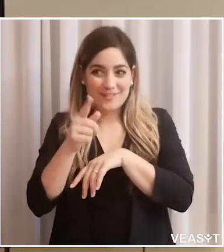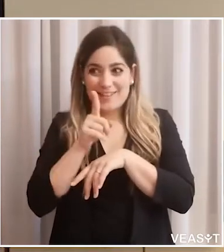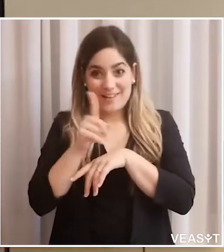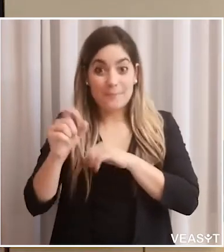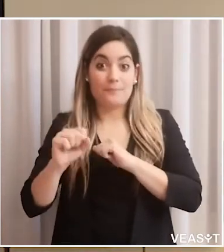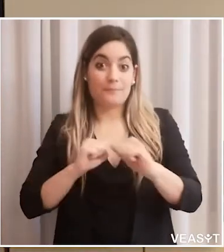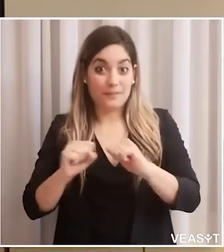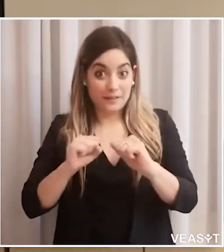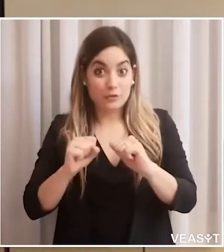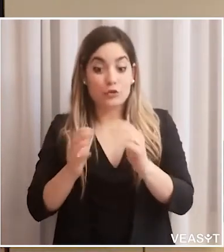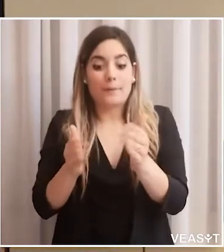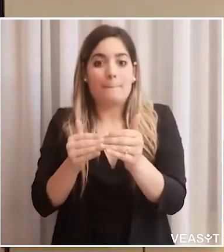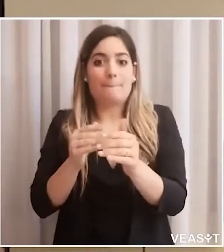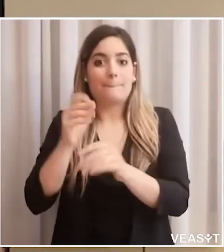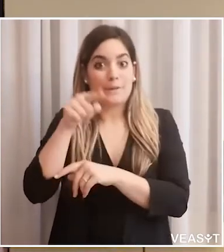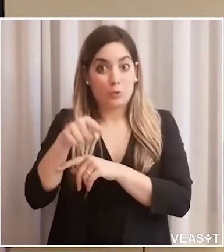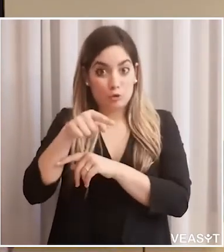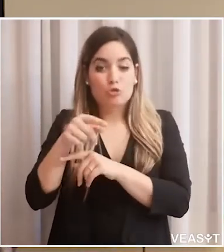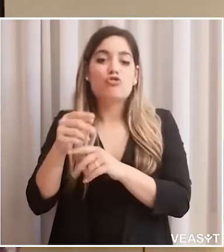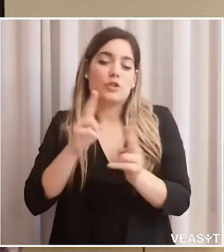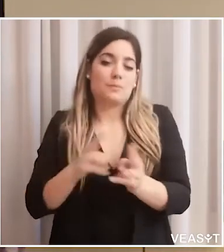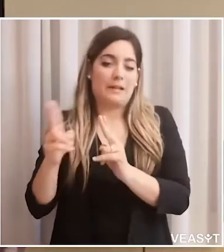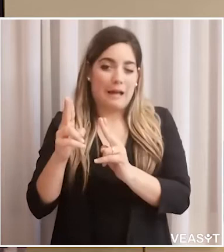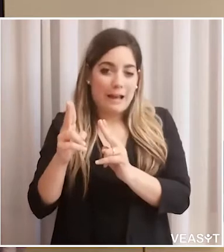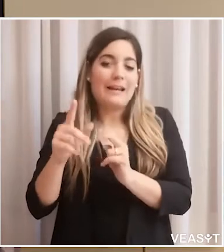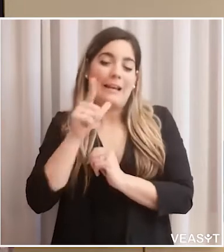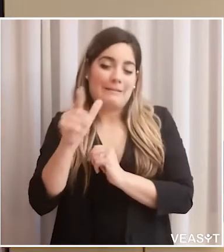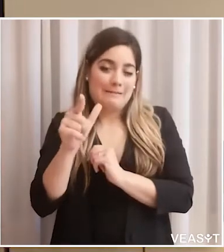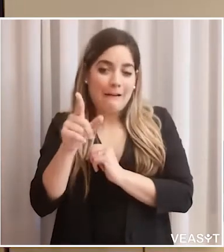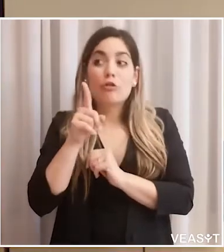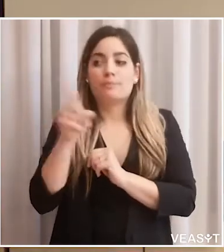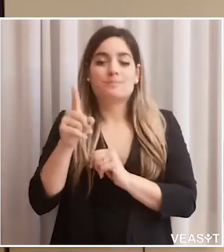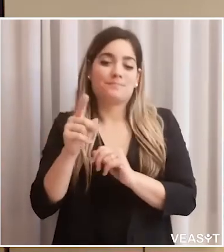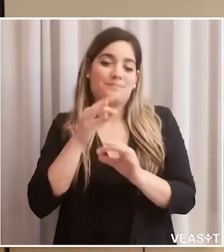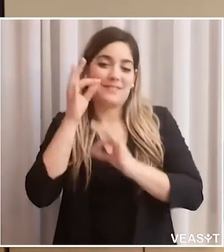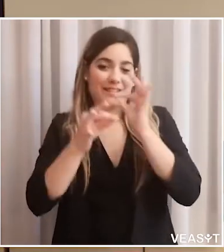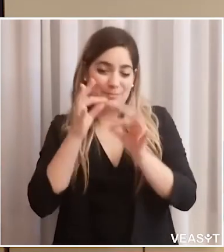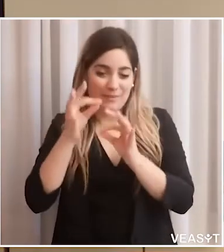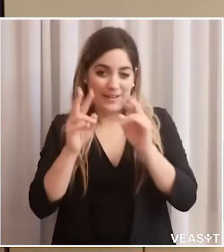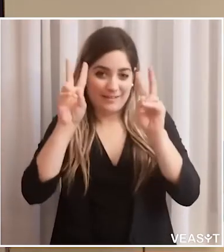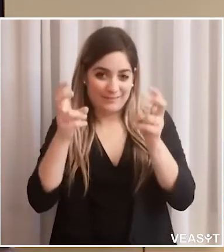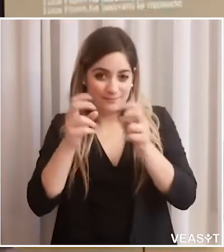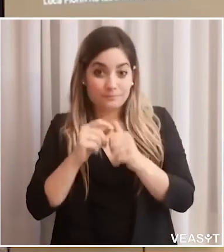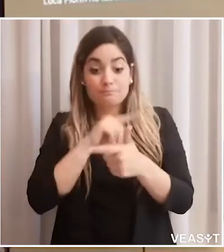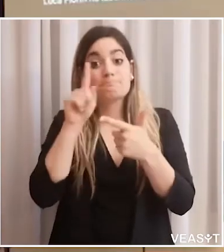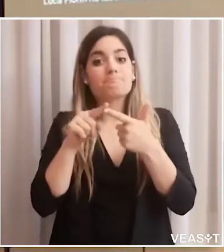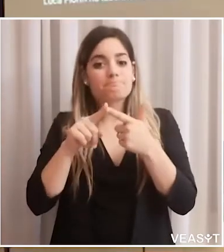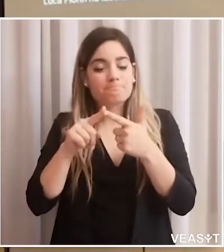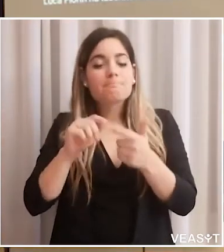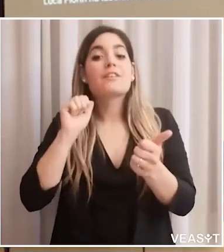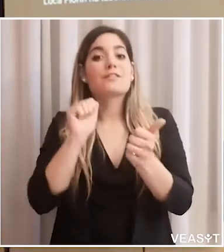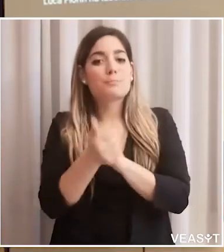per via del Covid-19. La dottoressa Silvia Tognella che è direttore facente funzioni della pneumologia del Mater